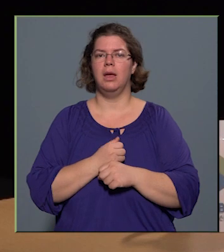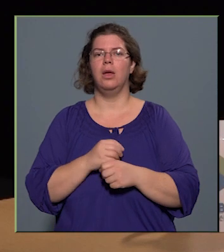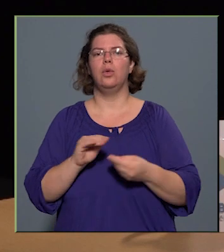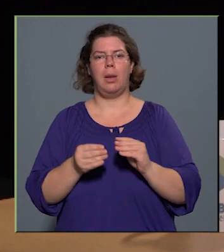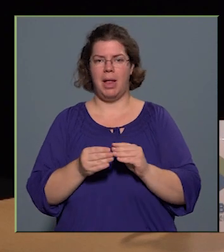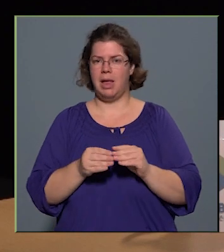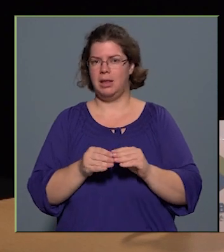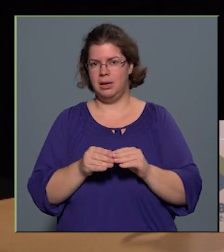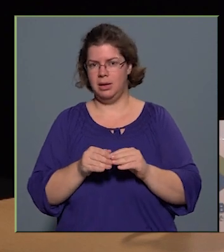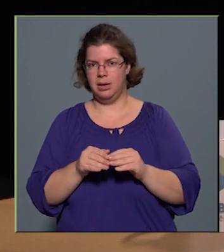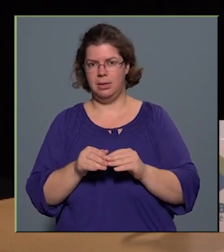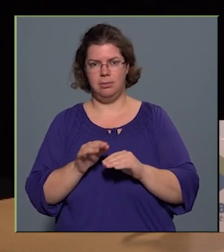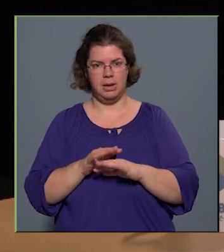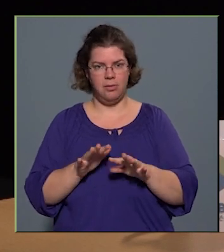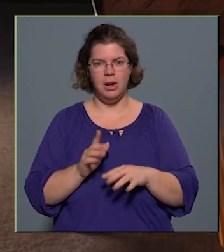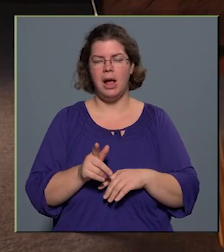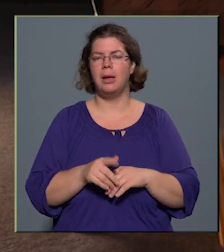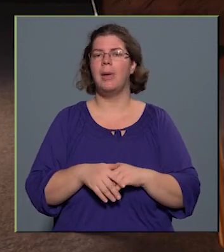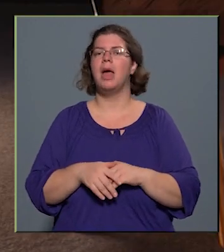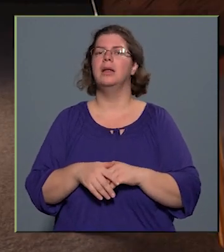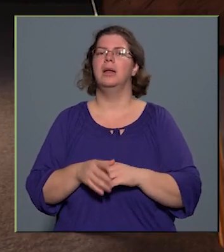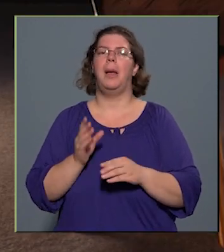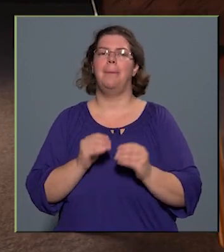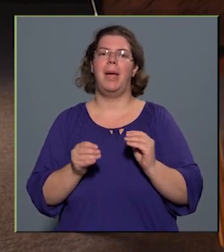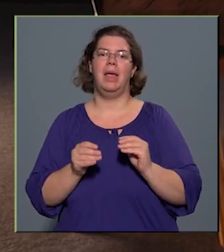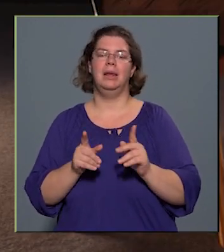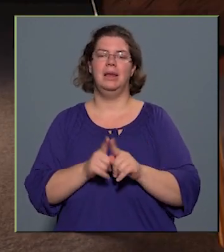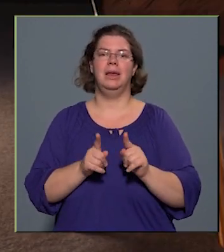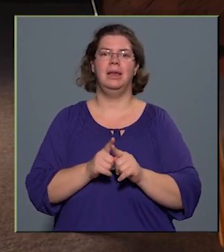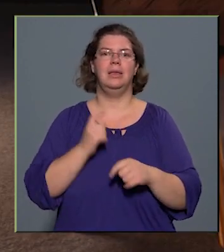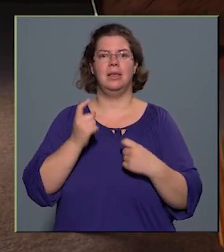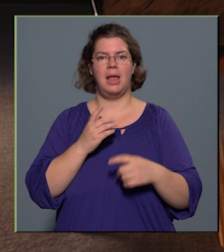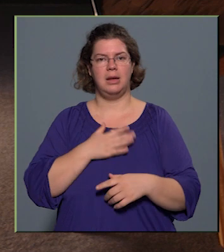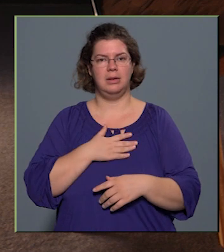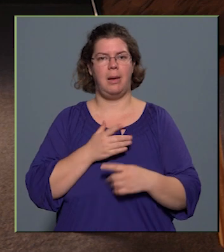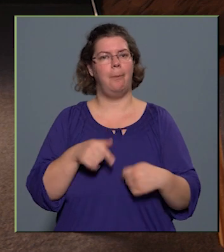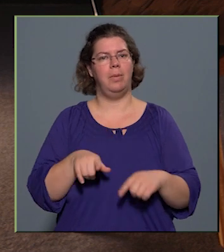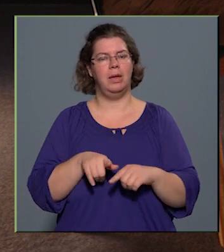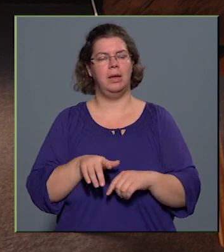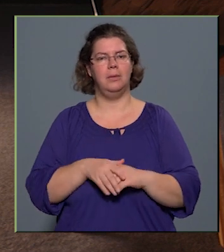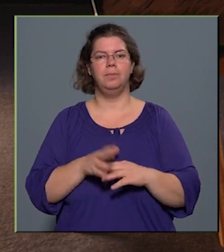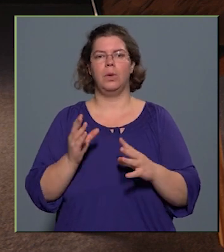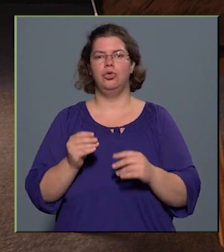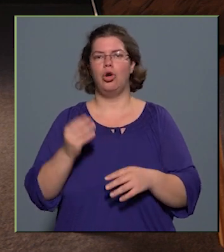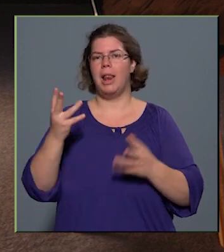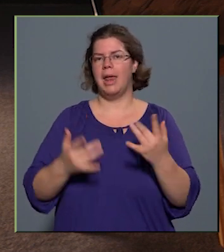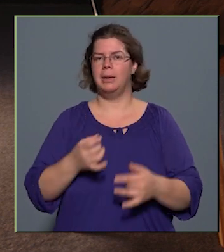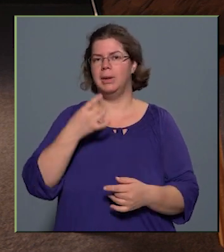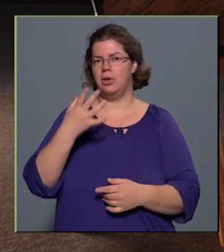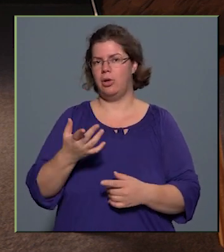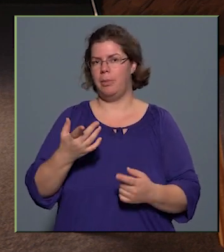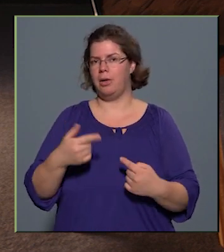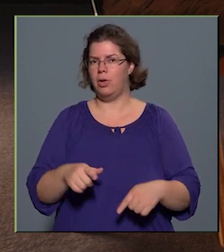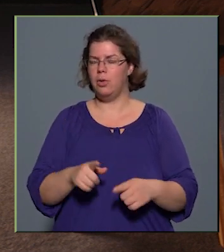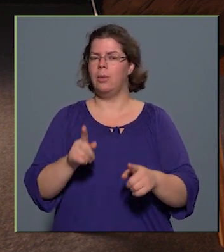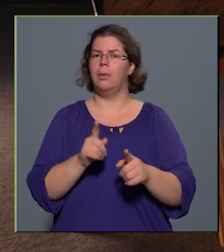mindenféleképpen, mindenféleképpen, mert így szerintem mi sokkal eredményesebbek vagyunk, mióta